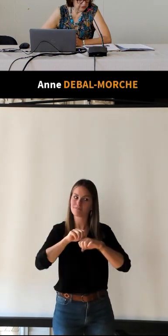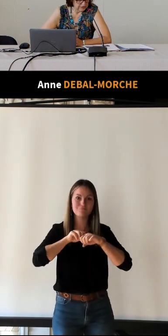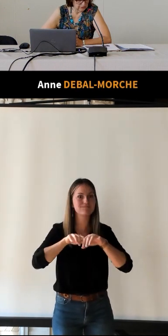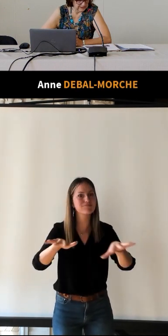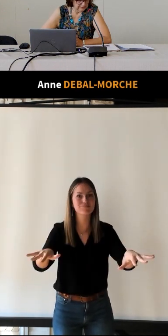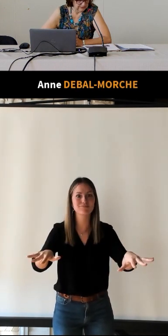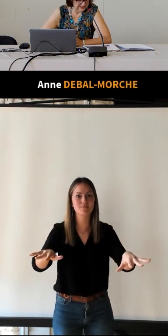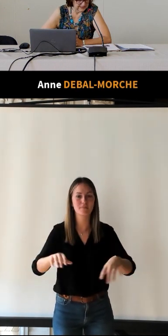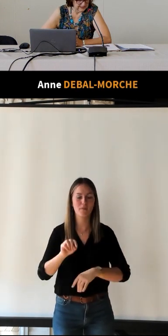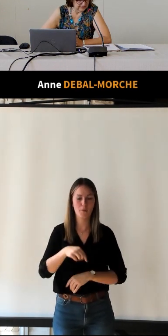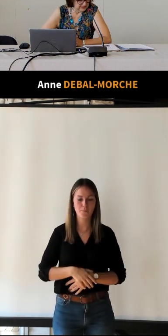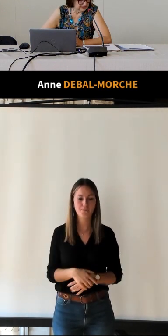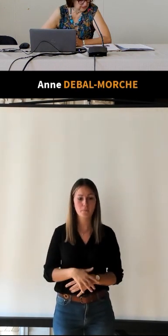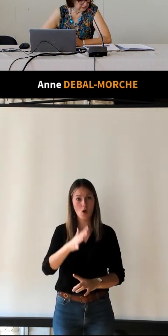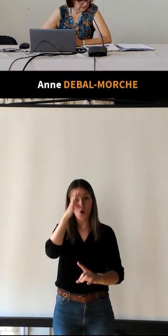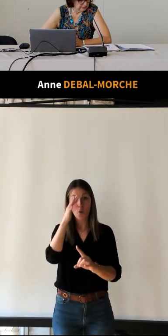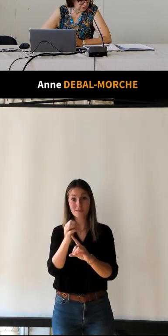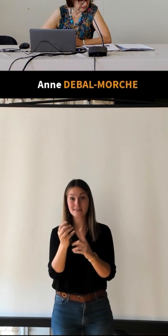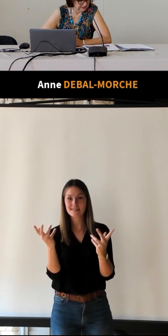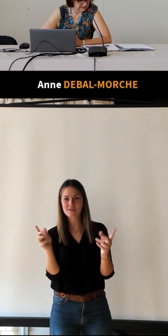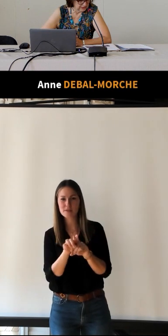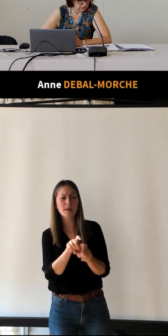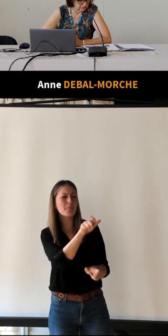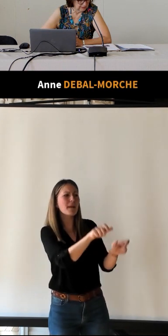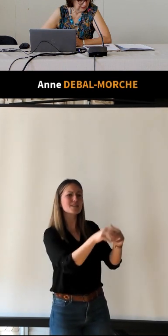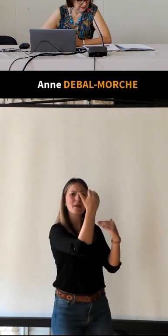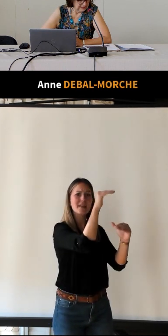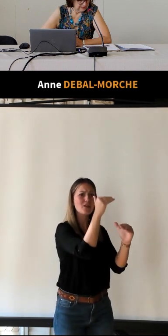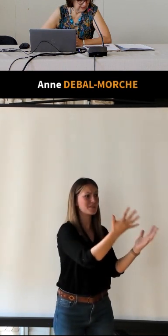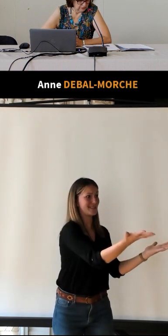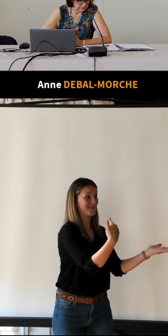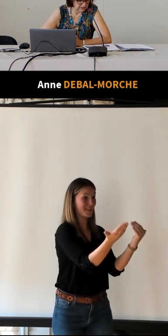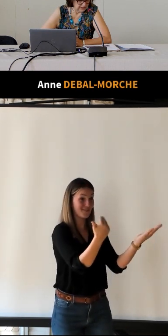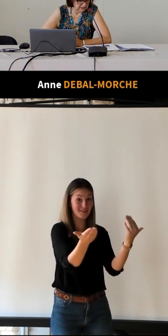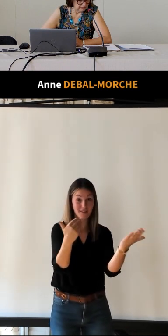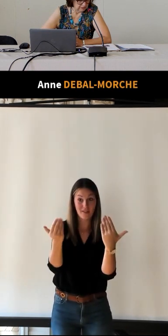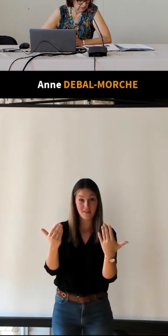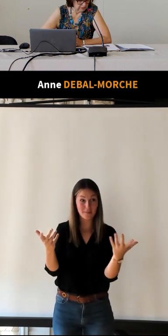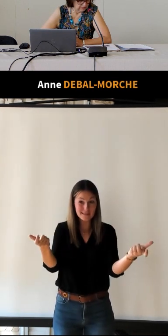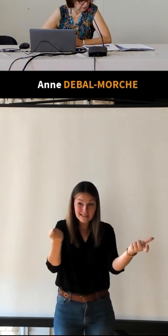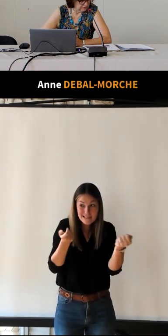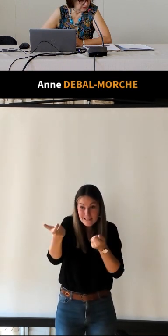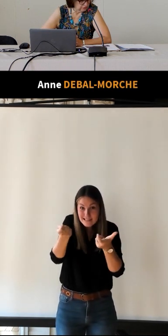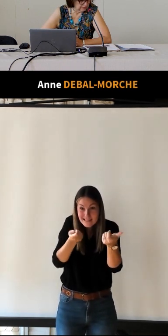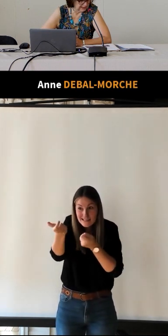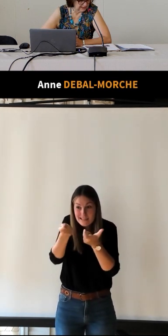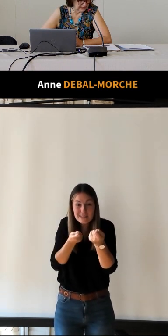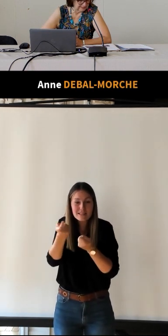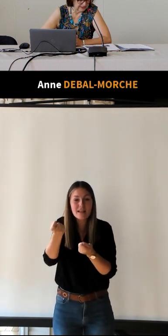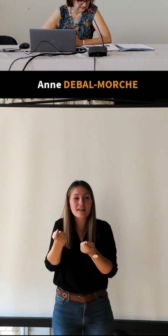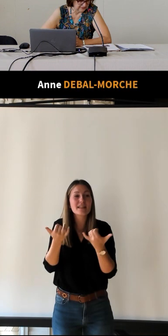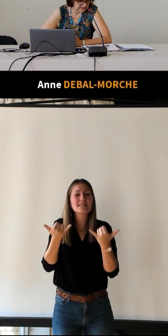s'efforce notamment d'attirer les visiteurs étrangers dans cette région et de les retenir en leur rendant le séjour